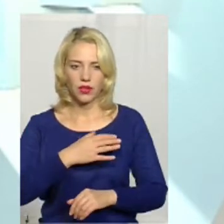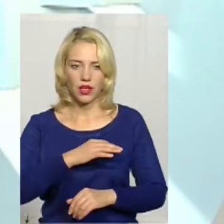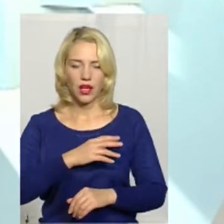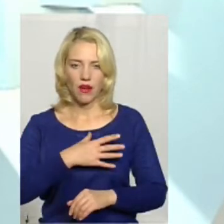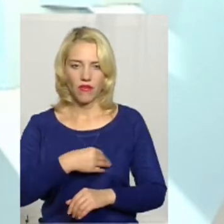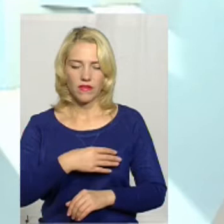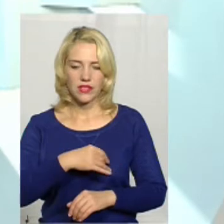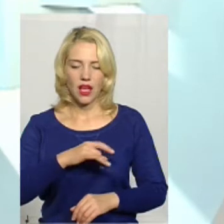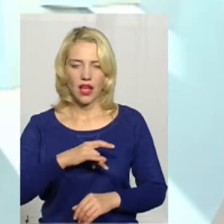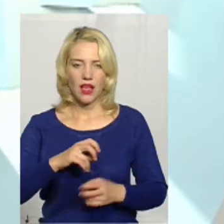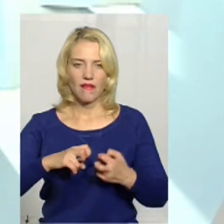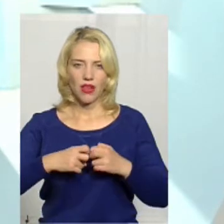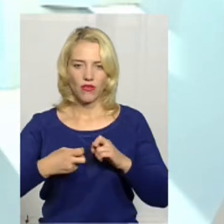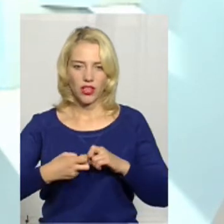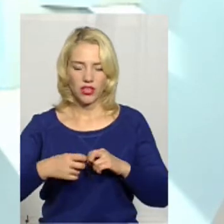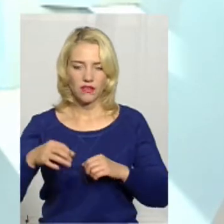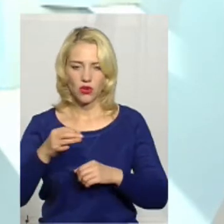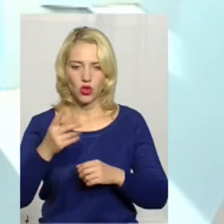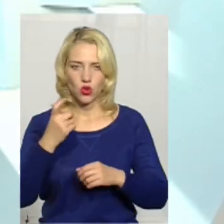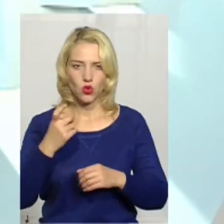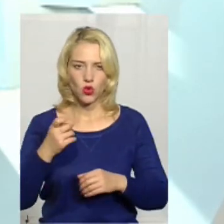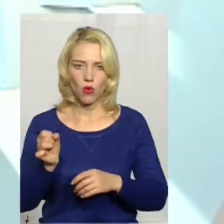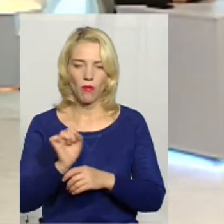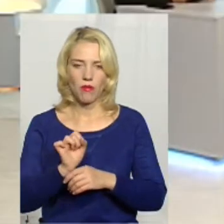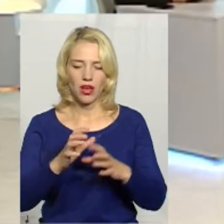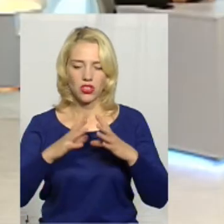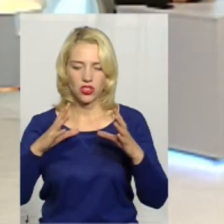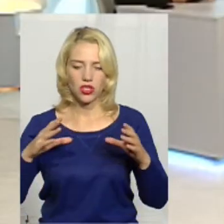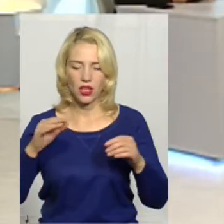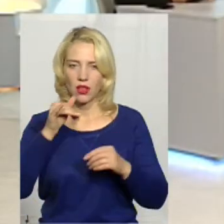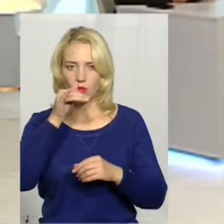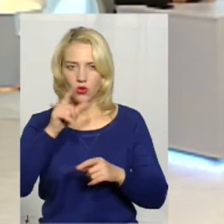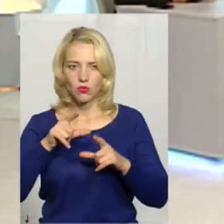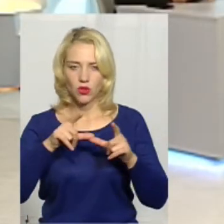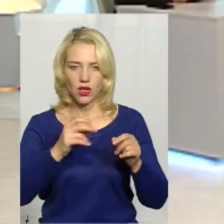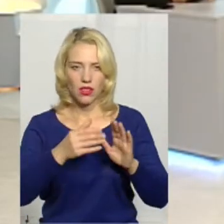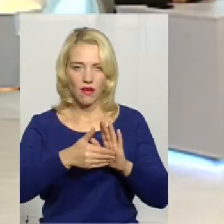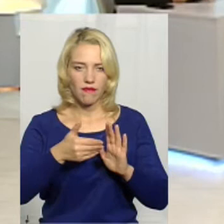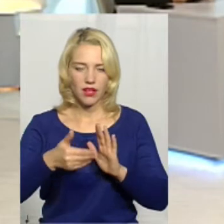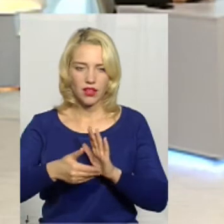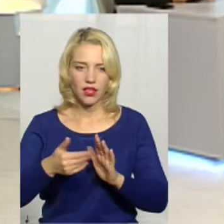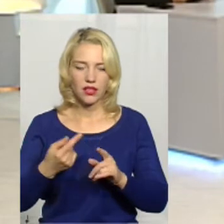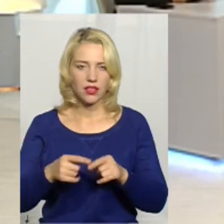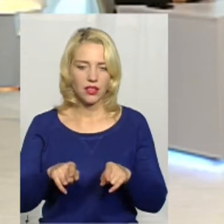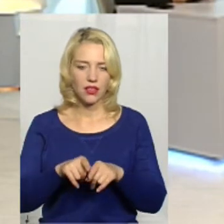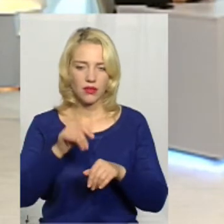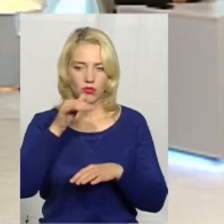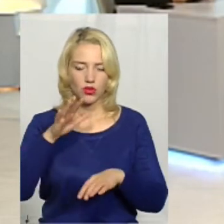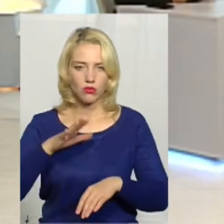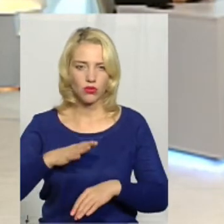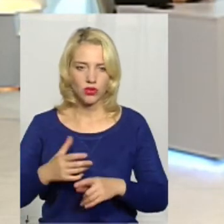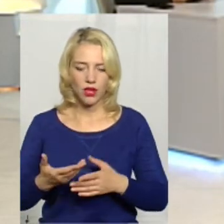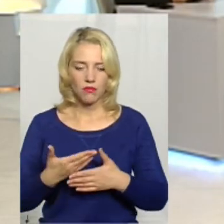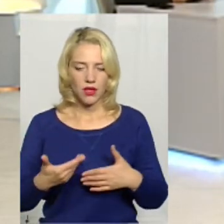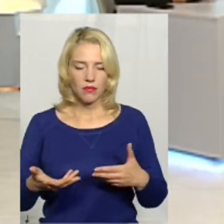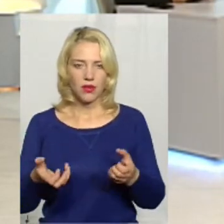-Франківська область, 100 машин не можуть виїхати на виклики, це не повинно так бути. Ми дійсно